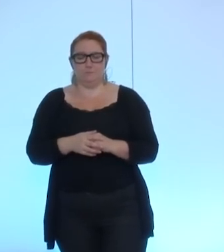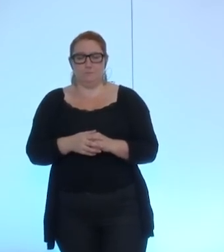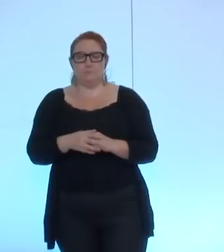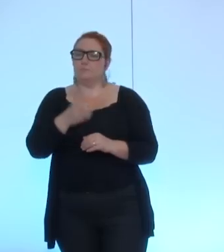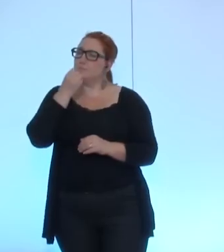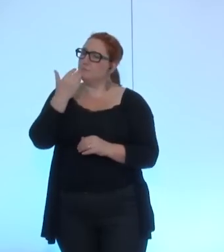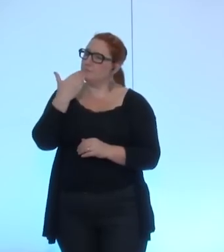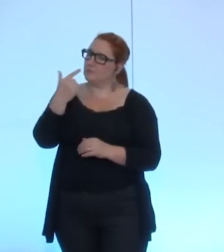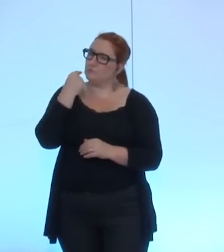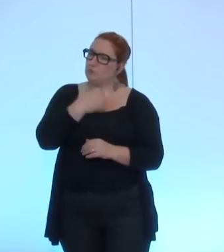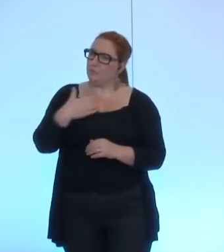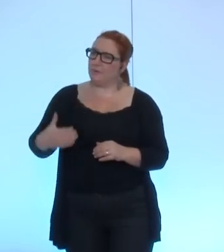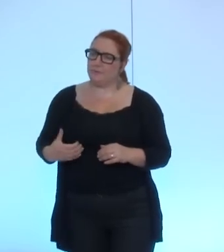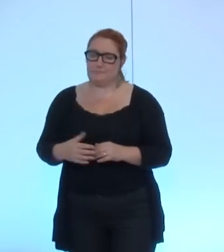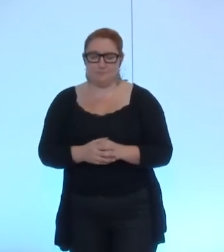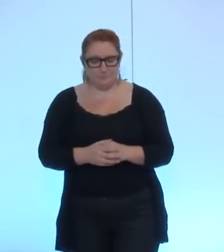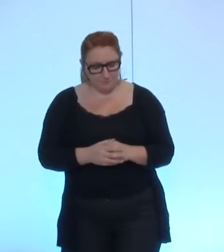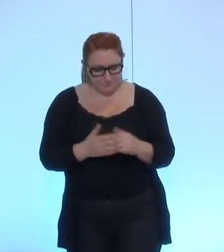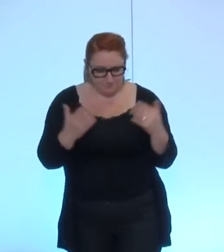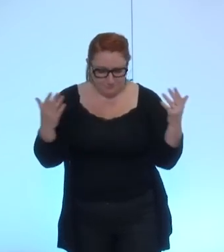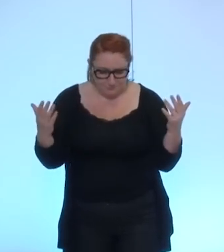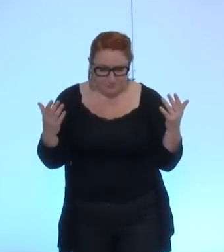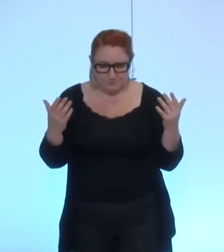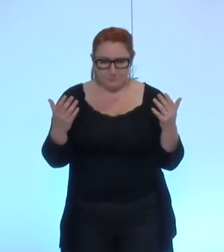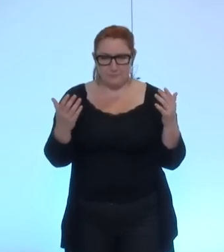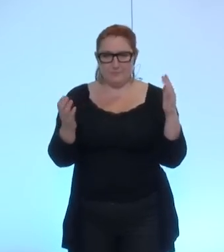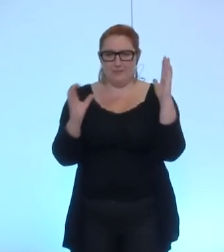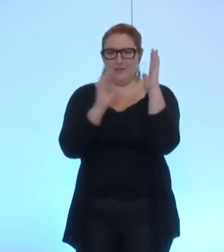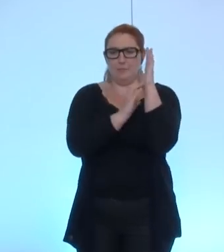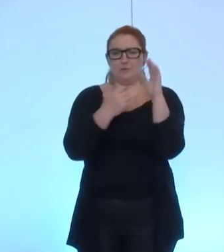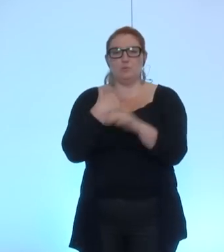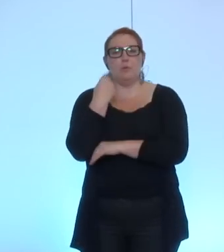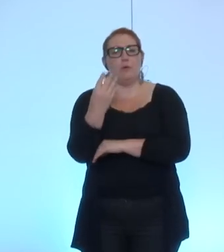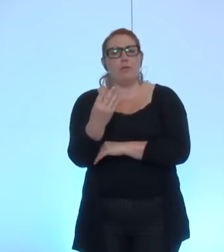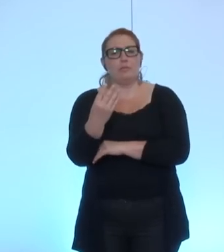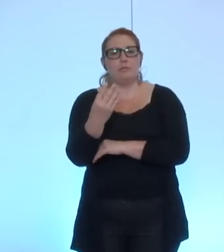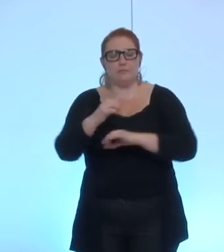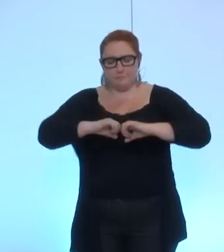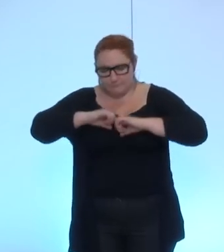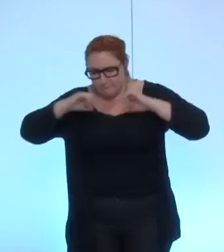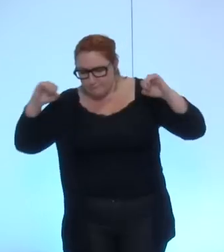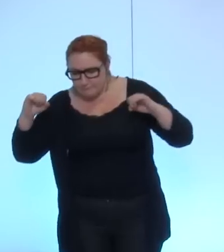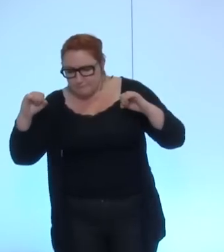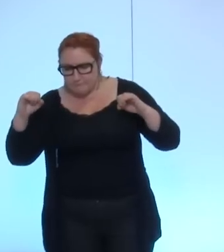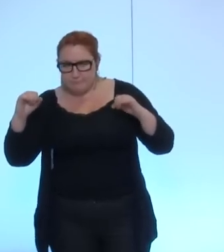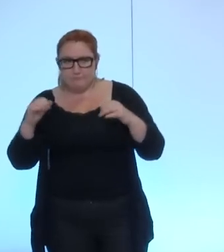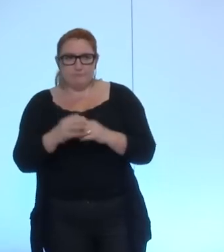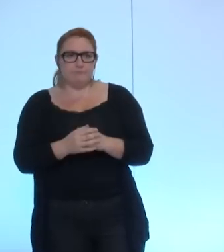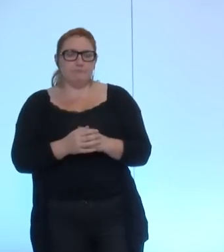merci monsieur le maire dans la délibération 4 il s'agit de